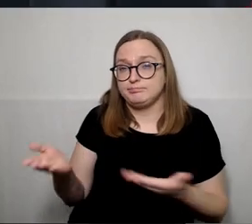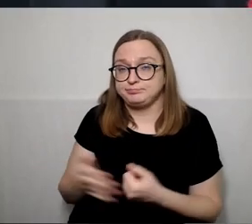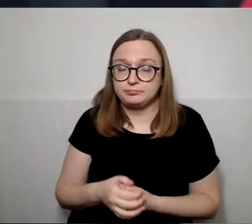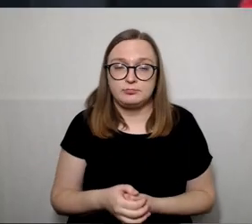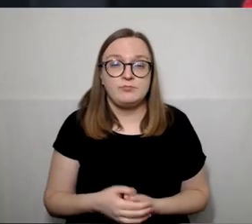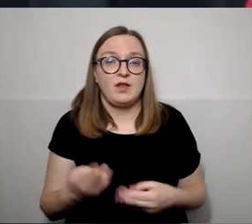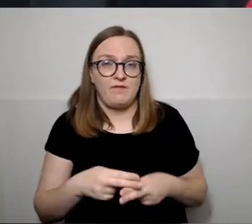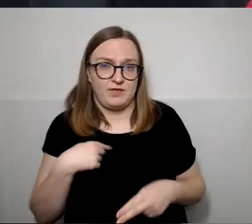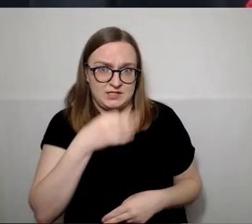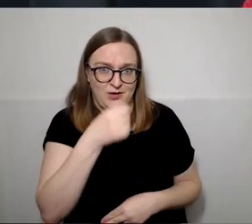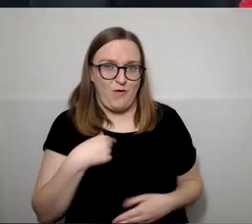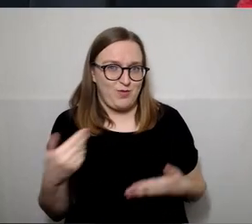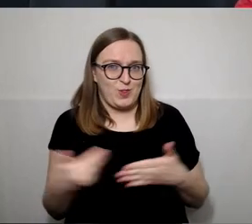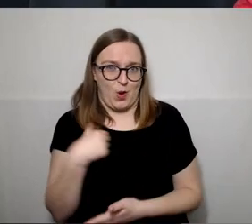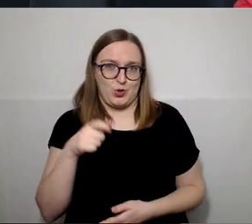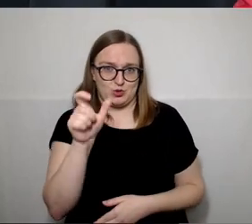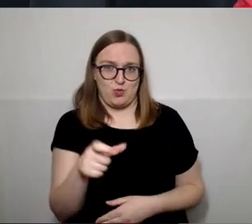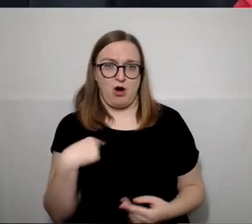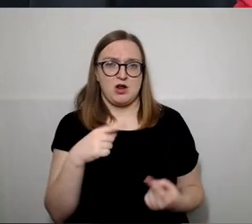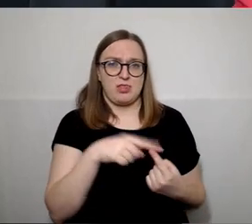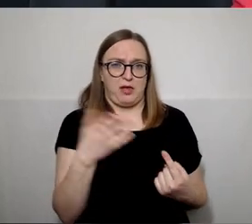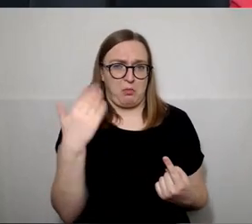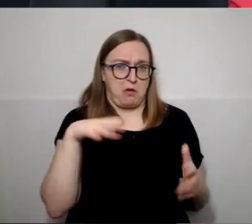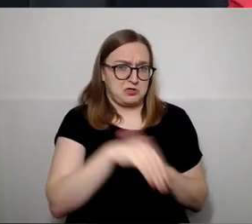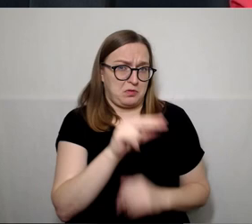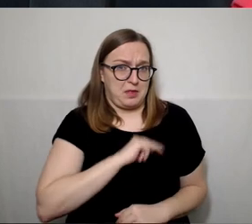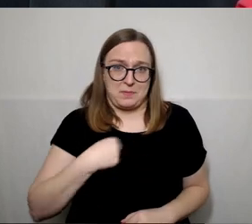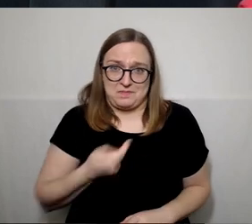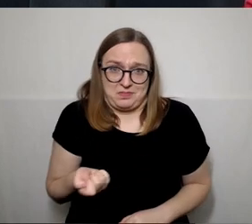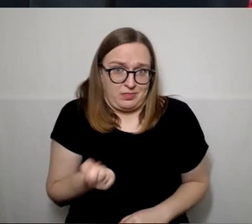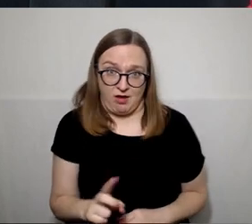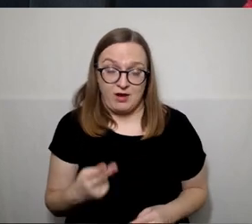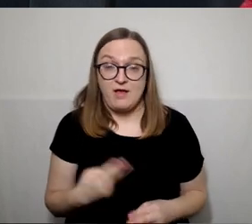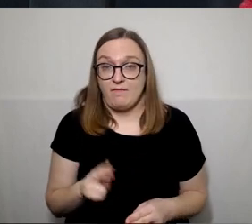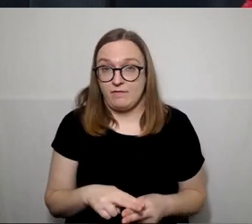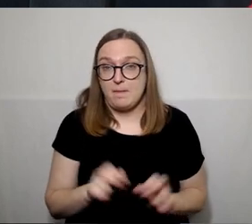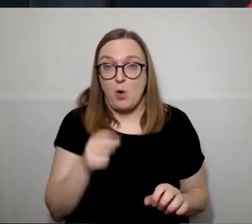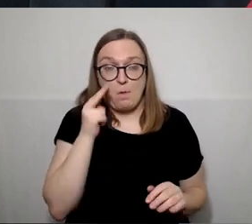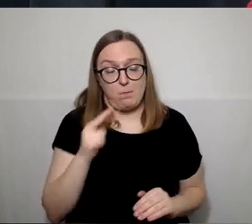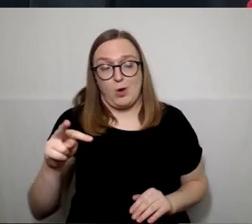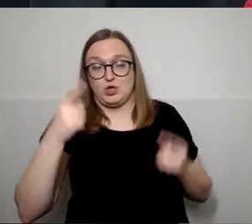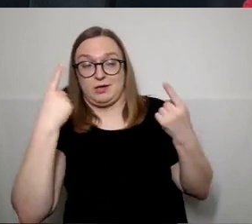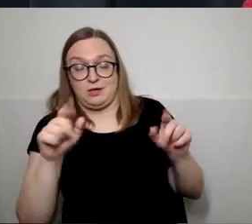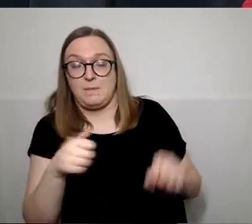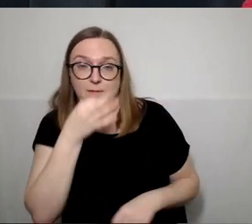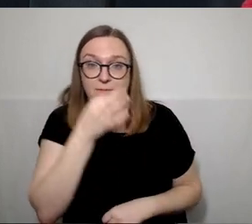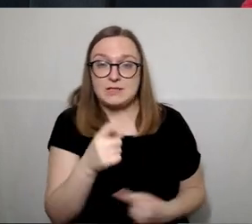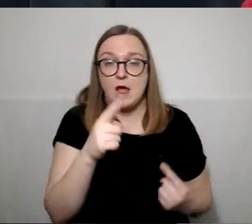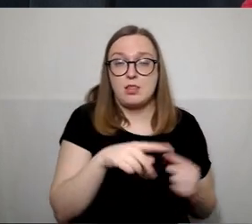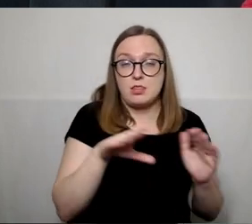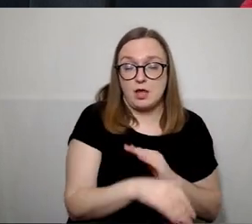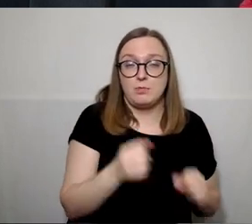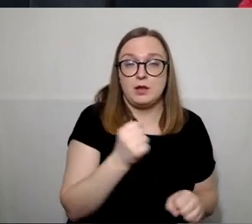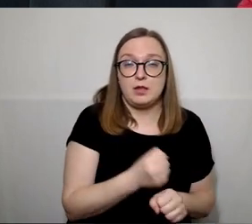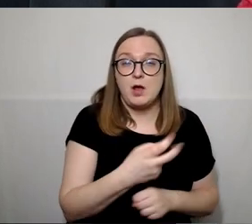minėjau, esu naujas žmogus, taryboje nedirbau. Todėl iš kitos pusės galiu pasakyti, kad taryboje dirba 25